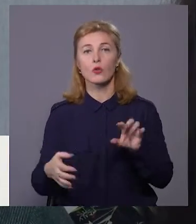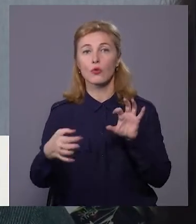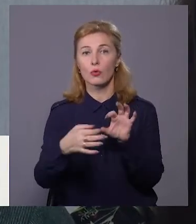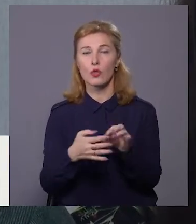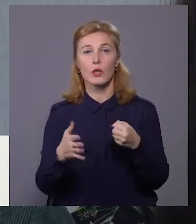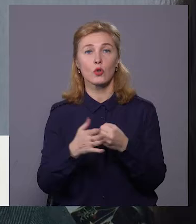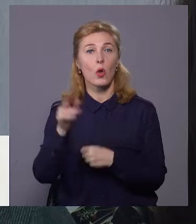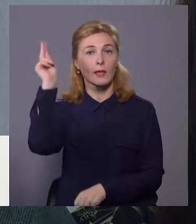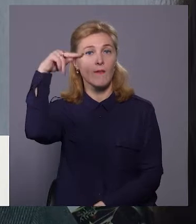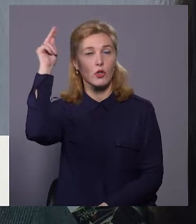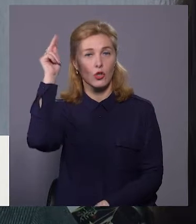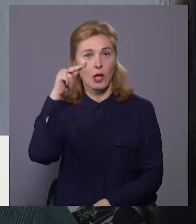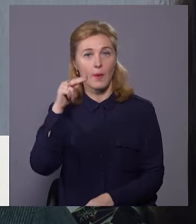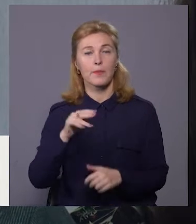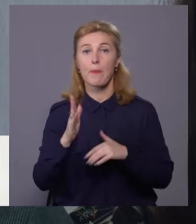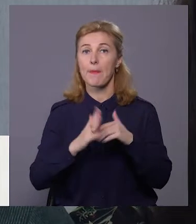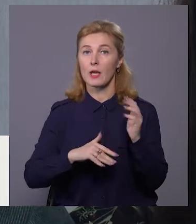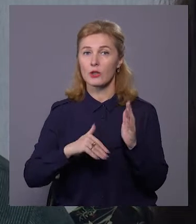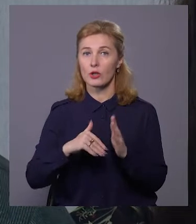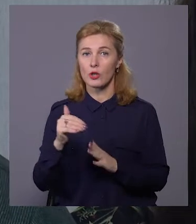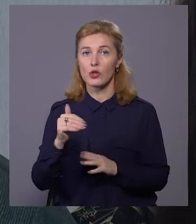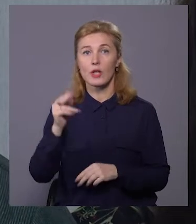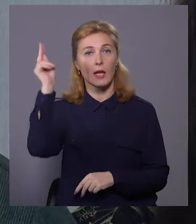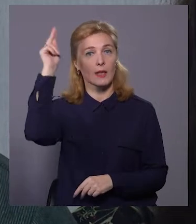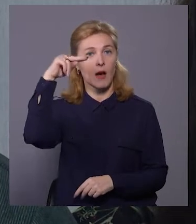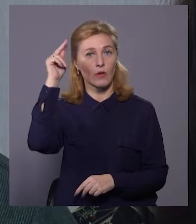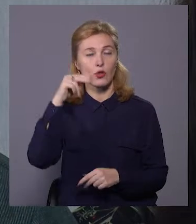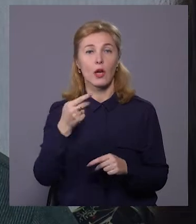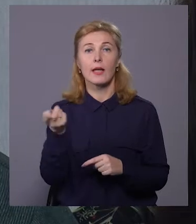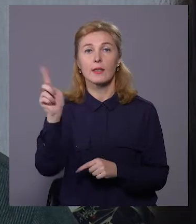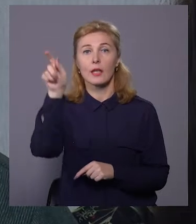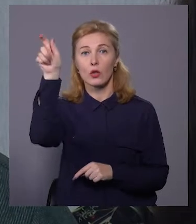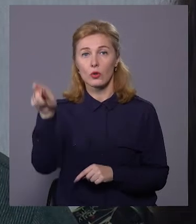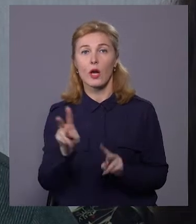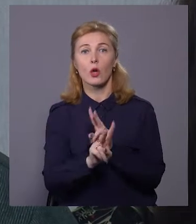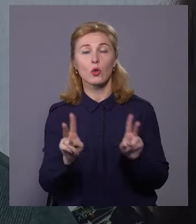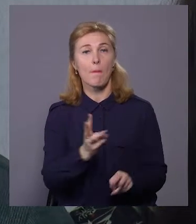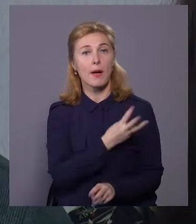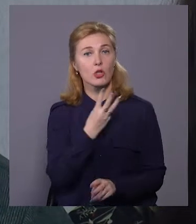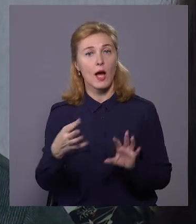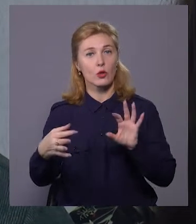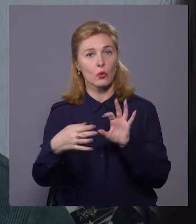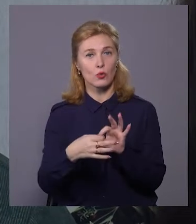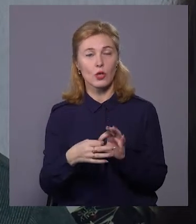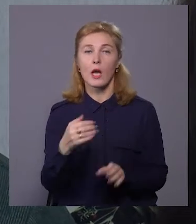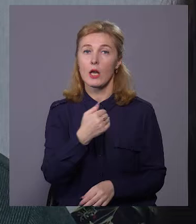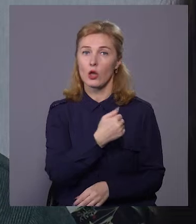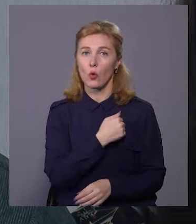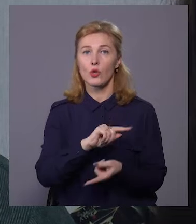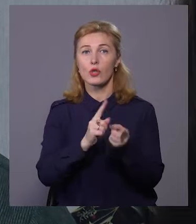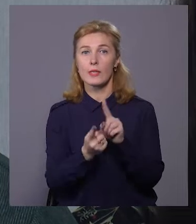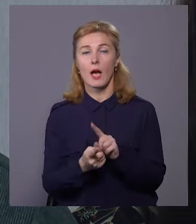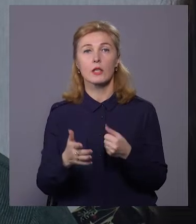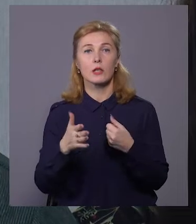до навчання і практичних навичок тих людей, які бажають долучитися і хочуть стати